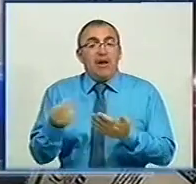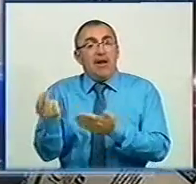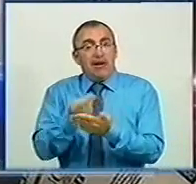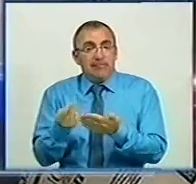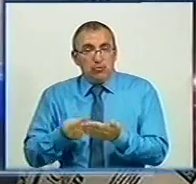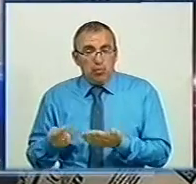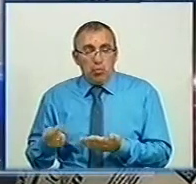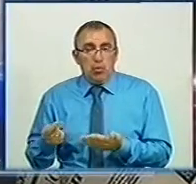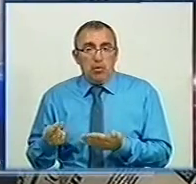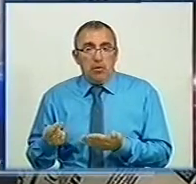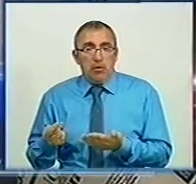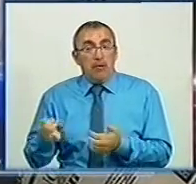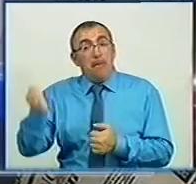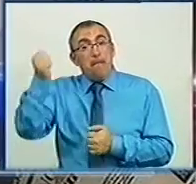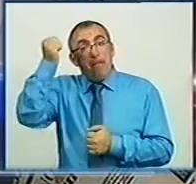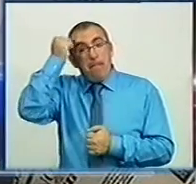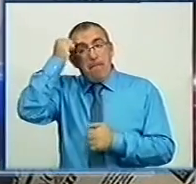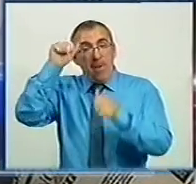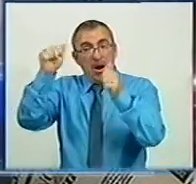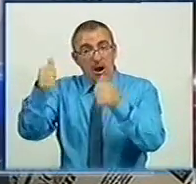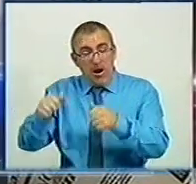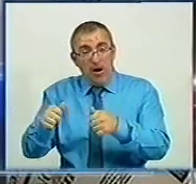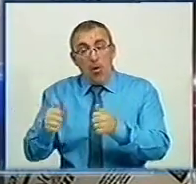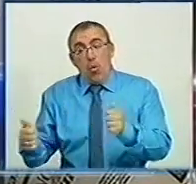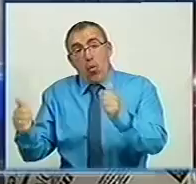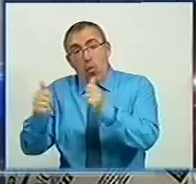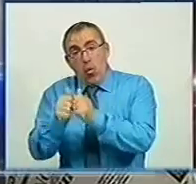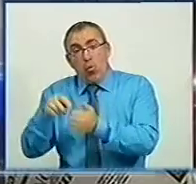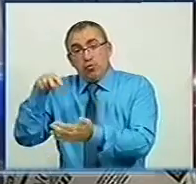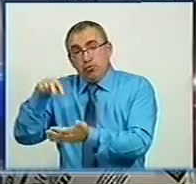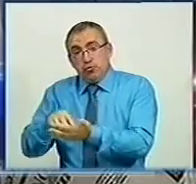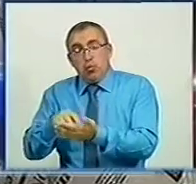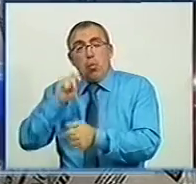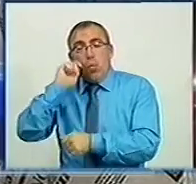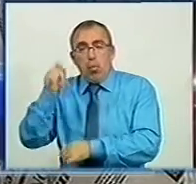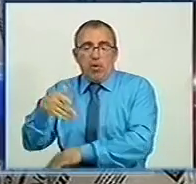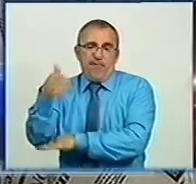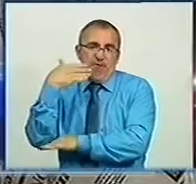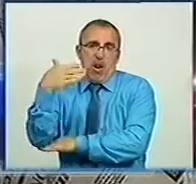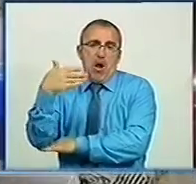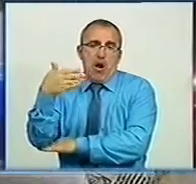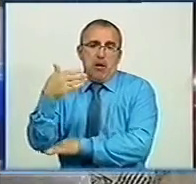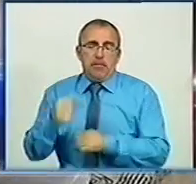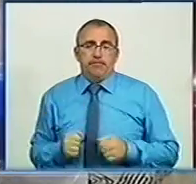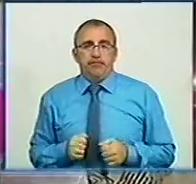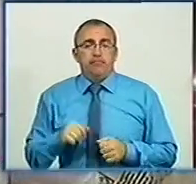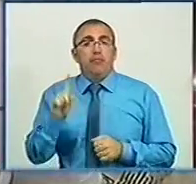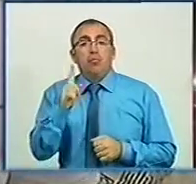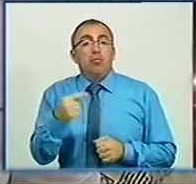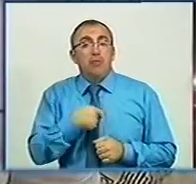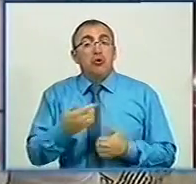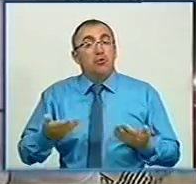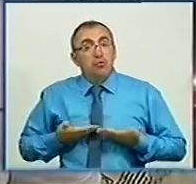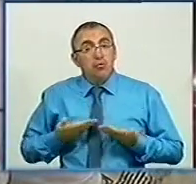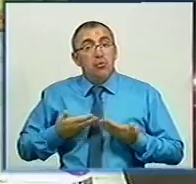пам'ятник, і близько нього стоїть український флаг. Тому що музею